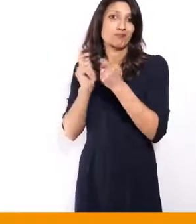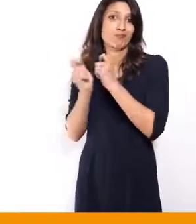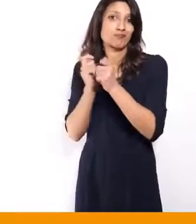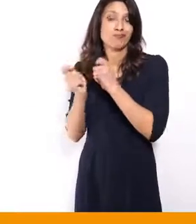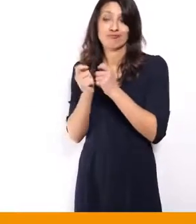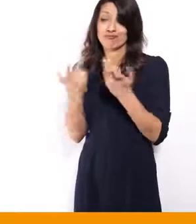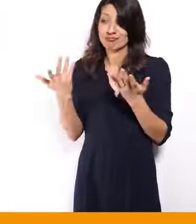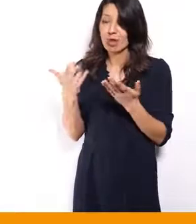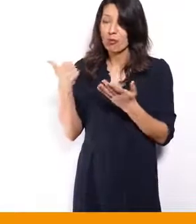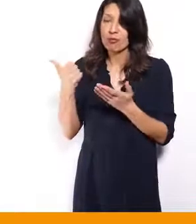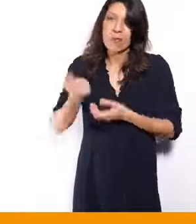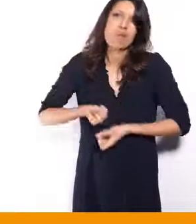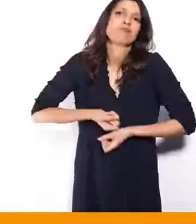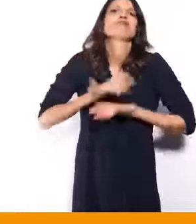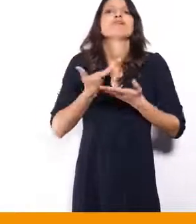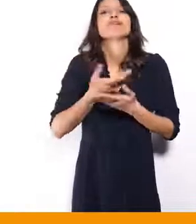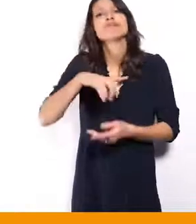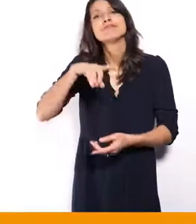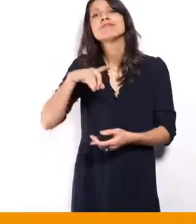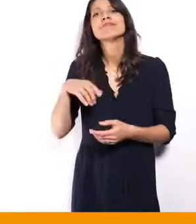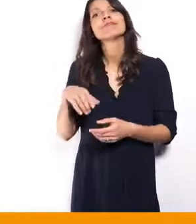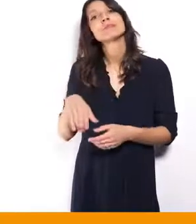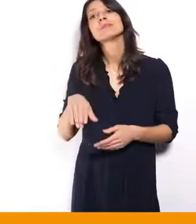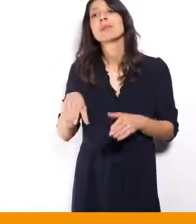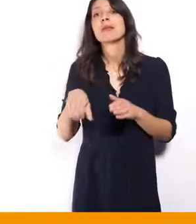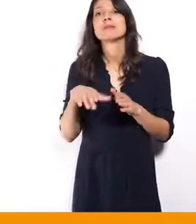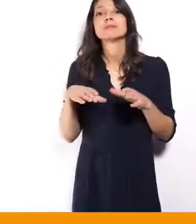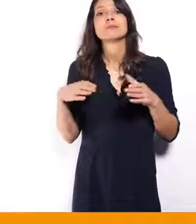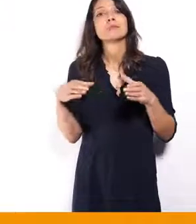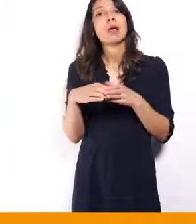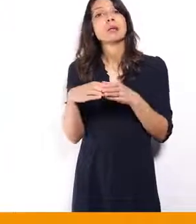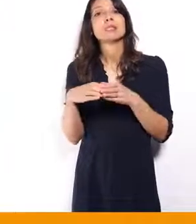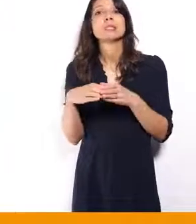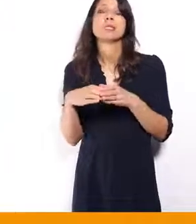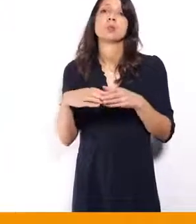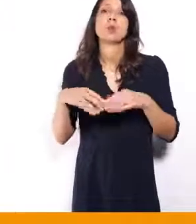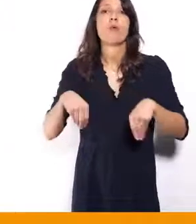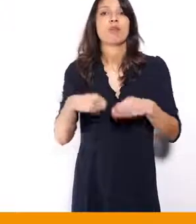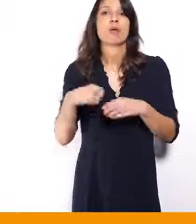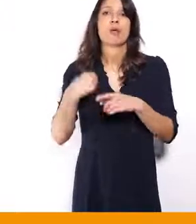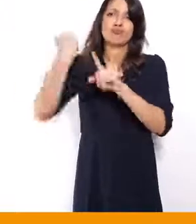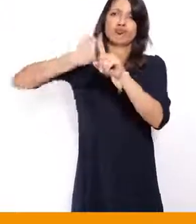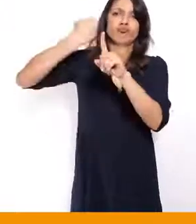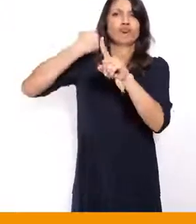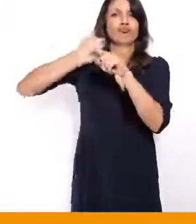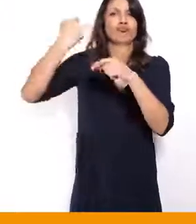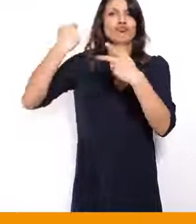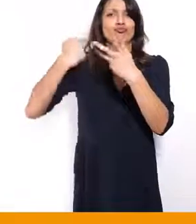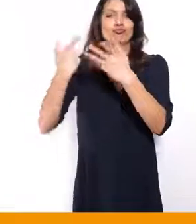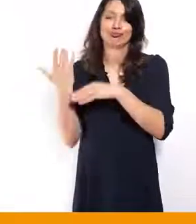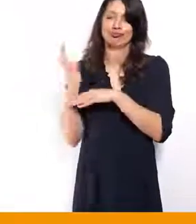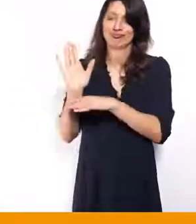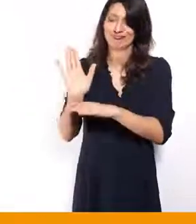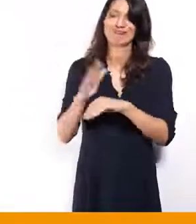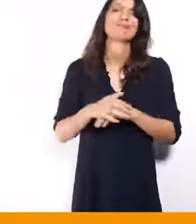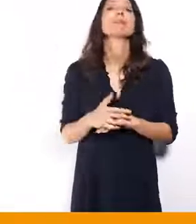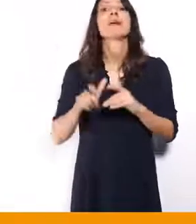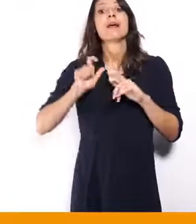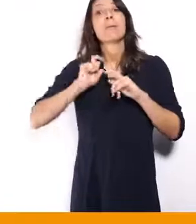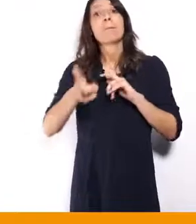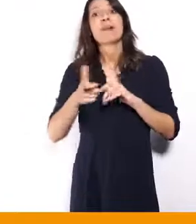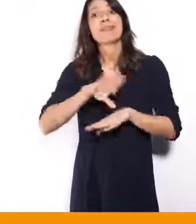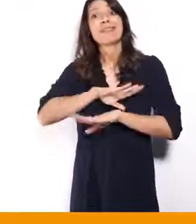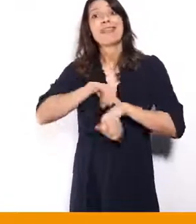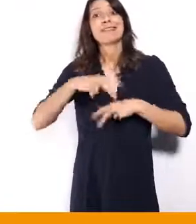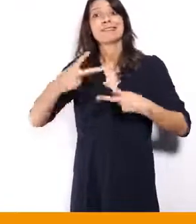luttes menées par le parti Lutte ouvrière. On va passer maintenant à notre dernière